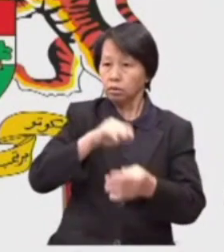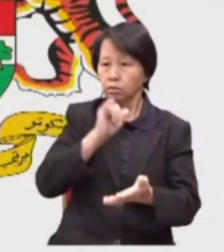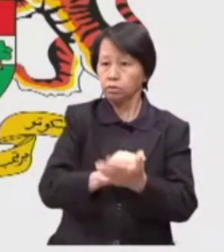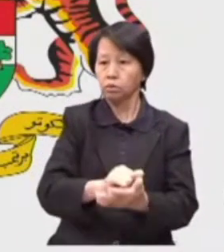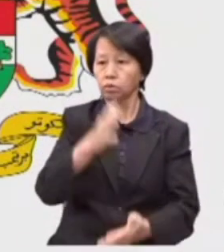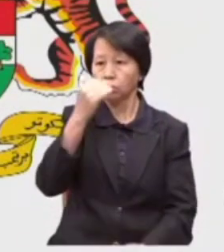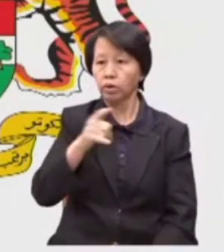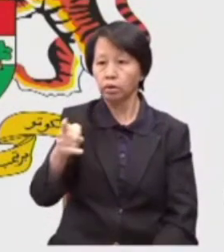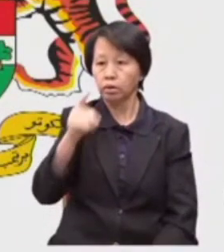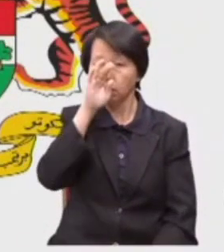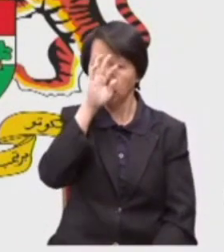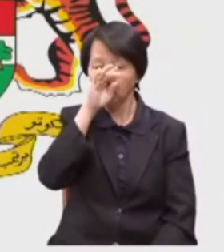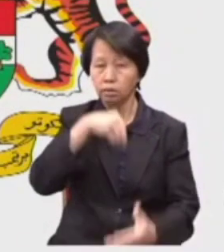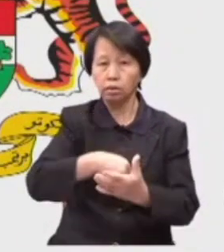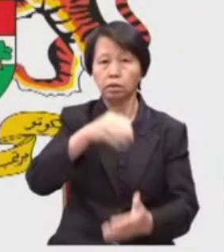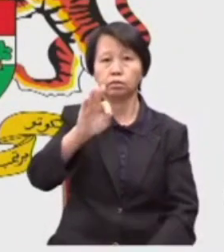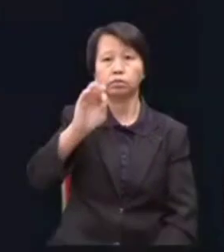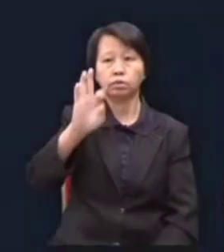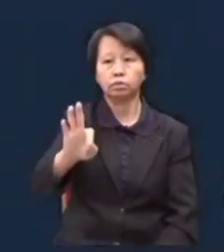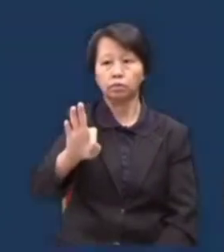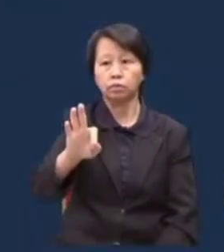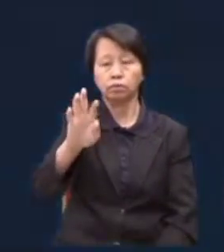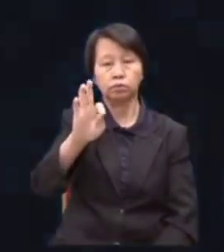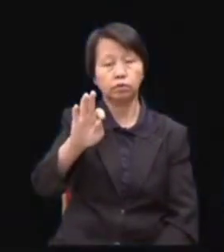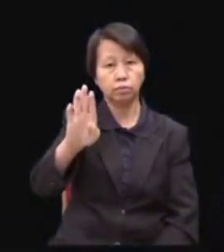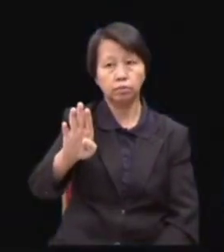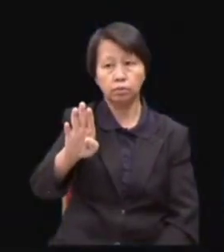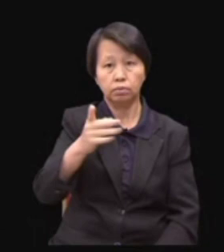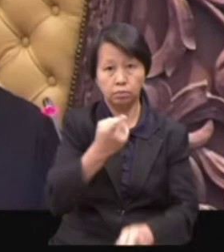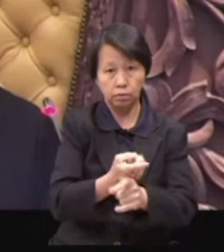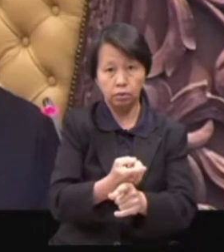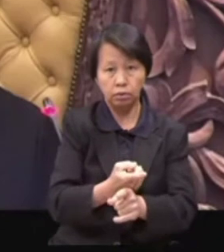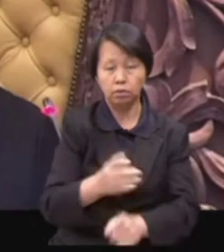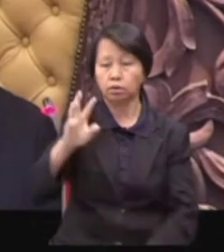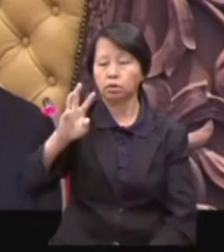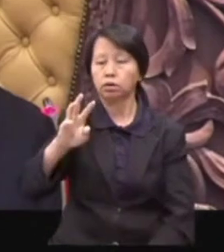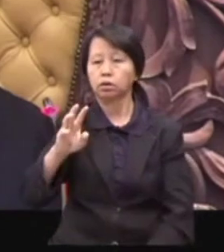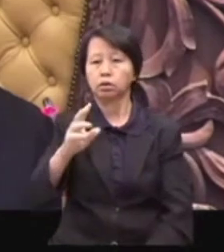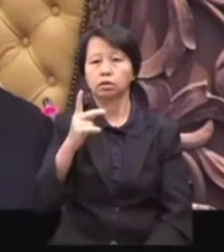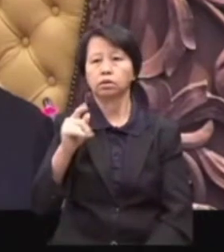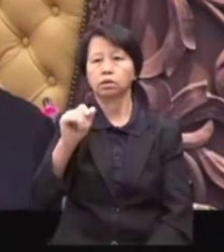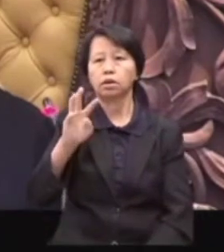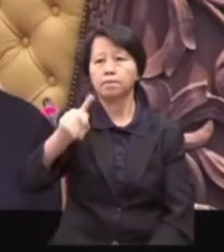Kampar. Maksud macam tipu dalam Facebook. Oi, tanpa minta maaf.